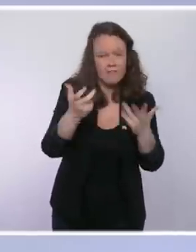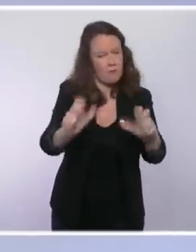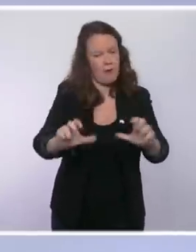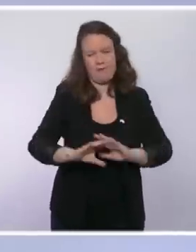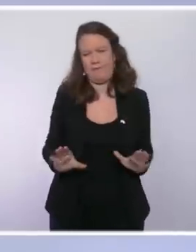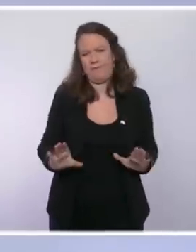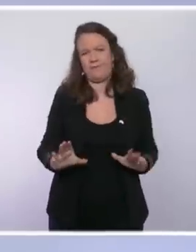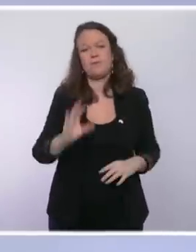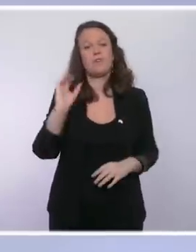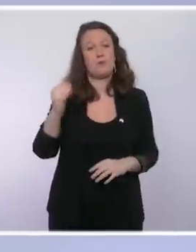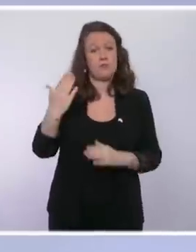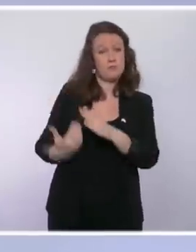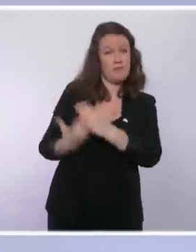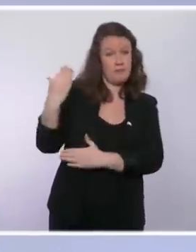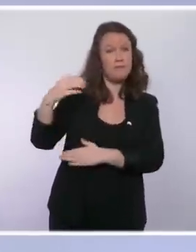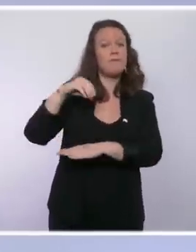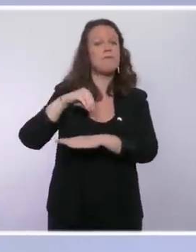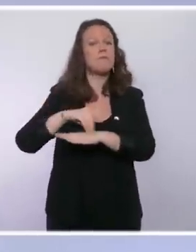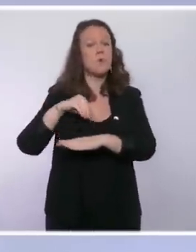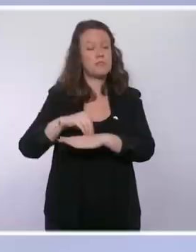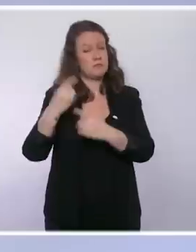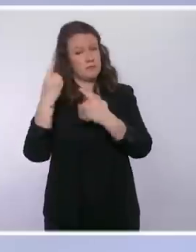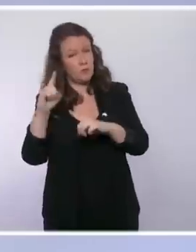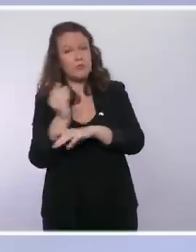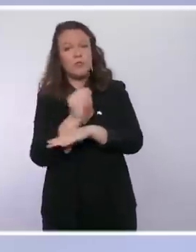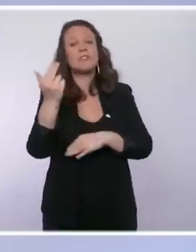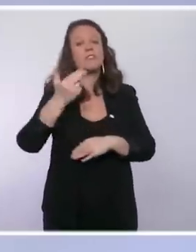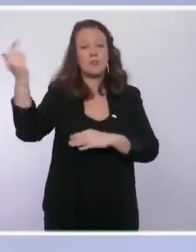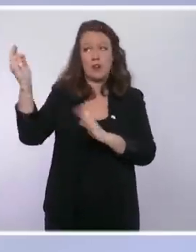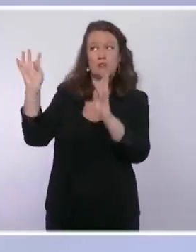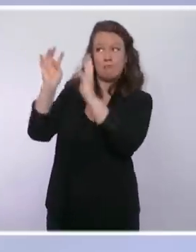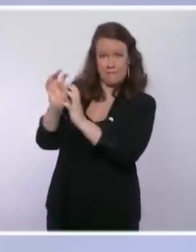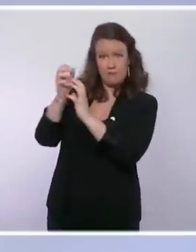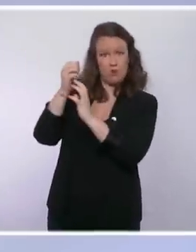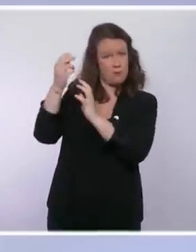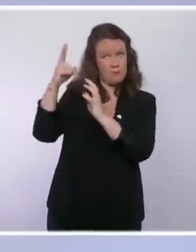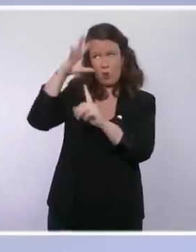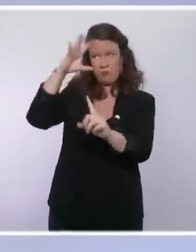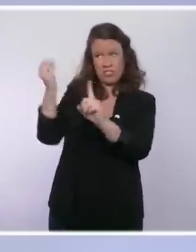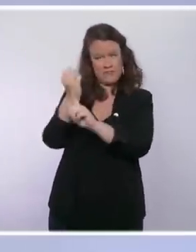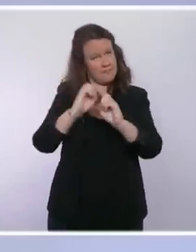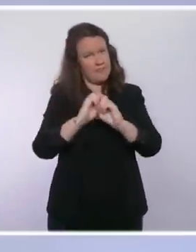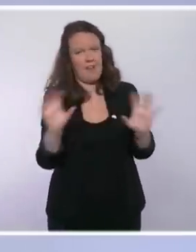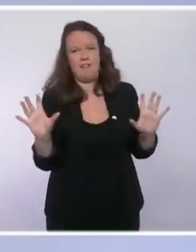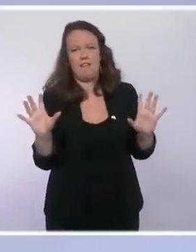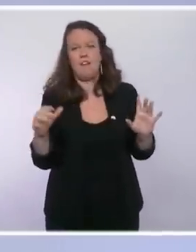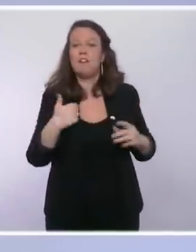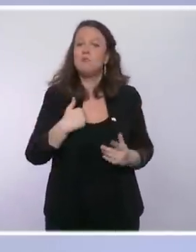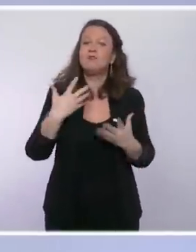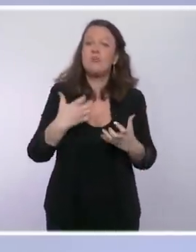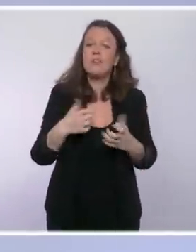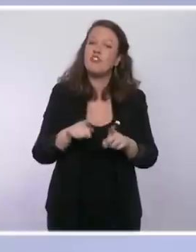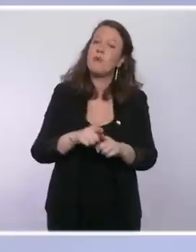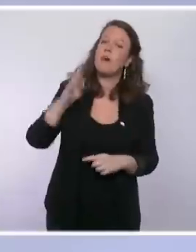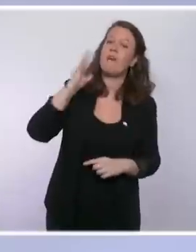sécurité nationale s'est réuni ce matin avec un cap clair que je veux réitérer à nouveau. Ne pas avoir à en revenir à des mesures